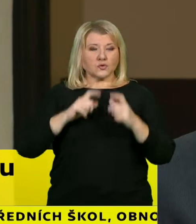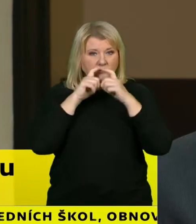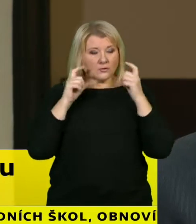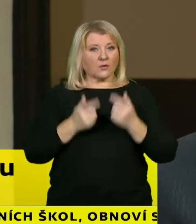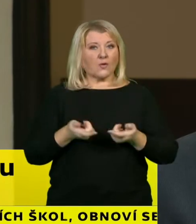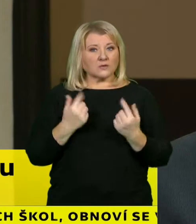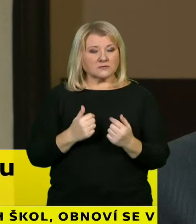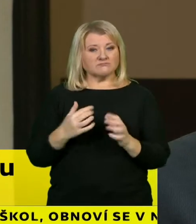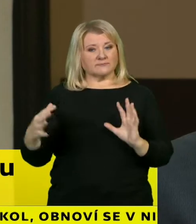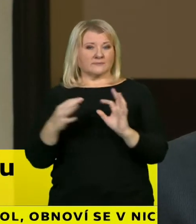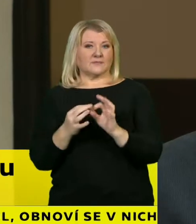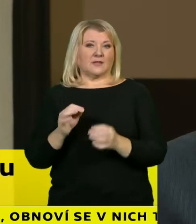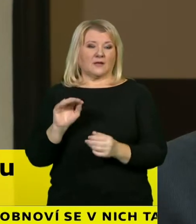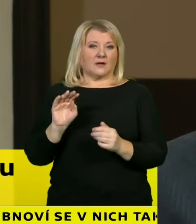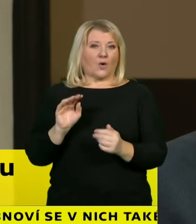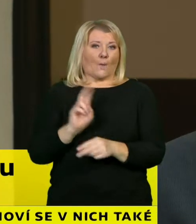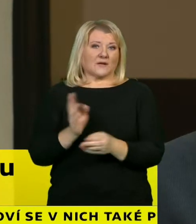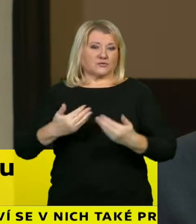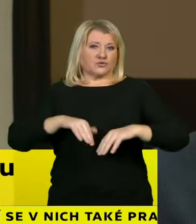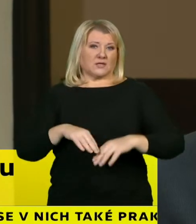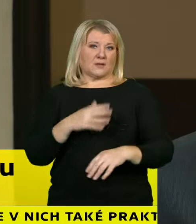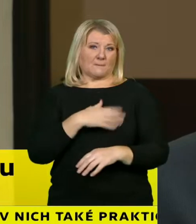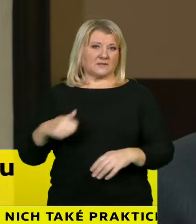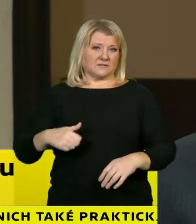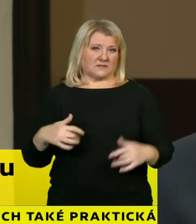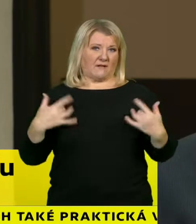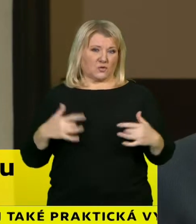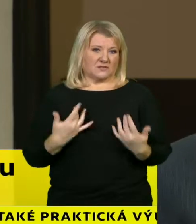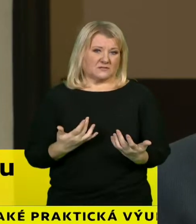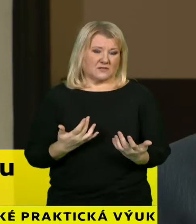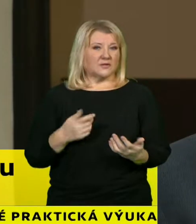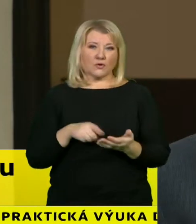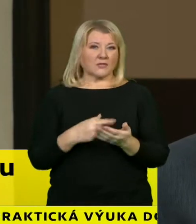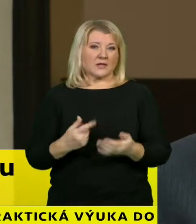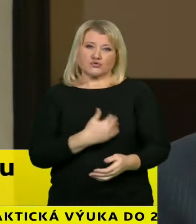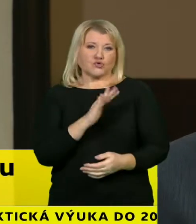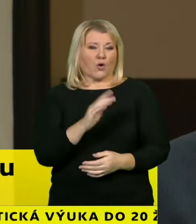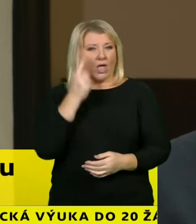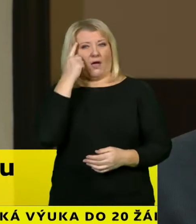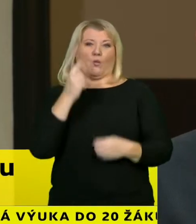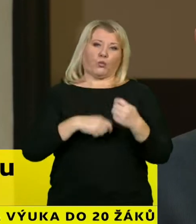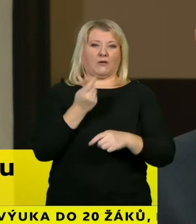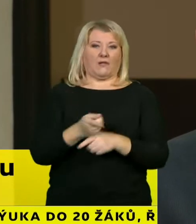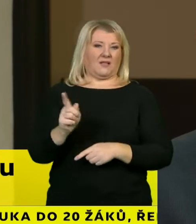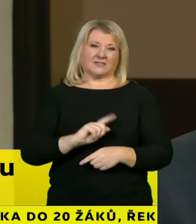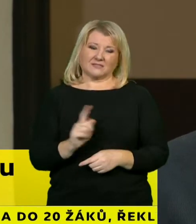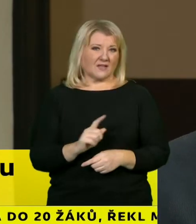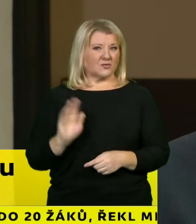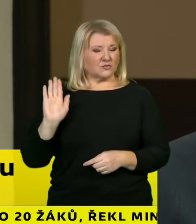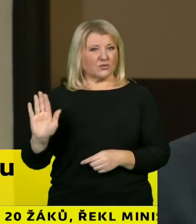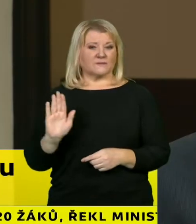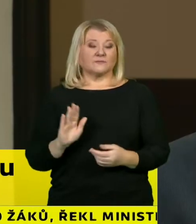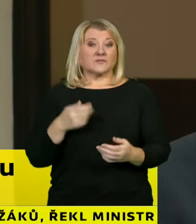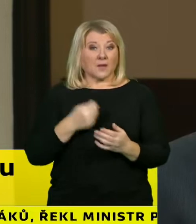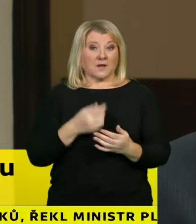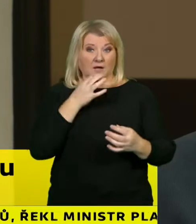mimořádného opatření městře zdravotnictví. To znamená, není to nějaký výmysl ve školách, je to obecně platné. A porušování mimořádného opatření